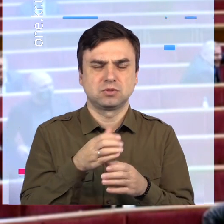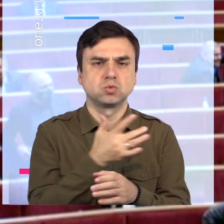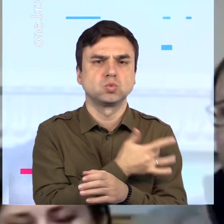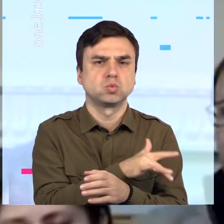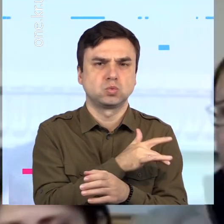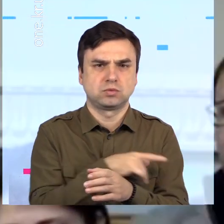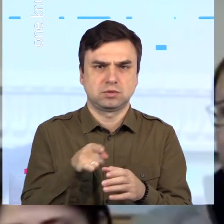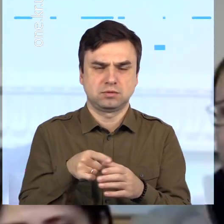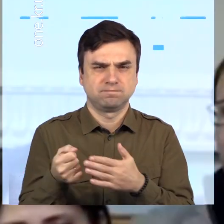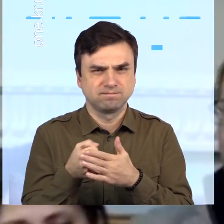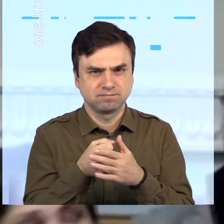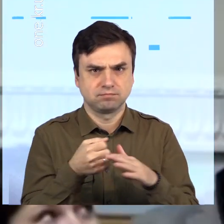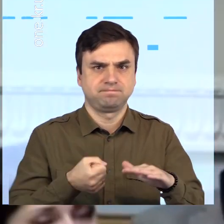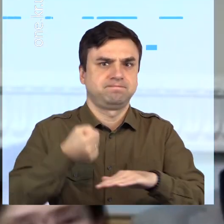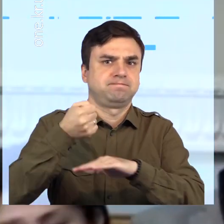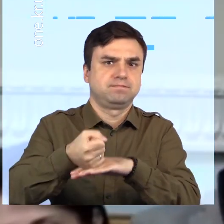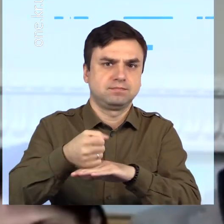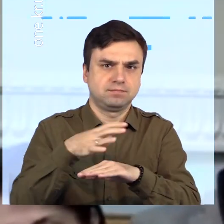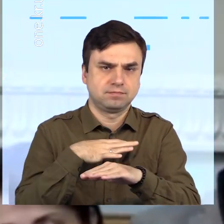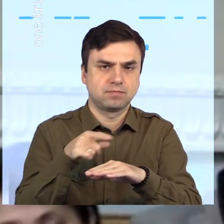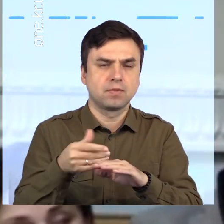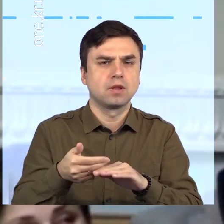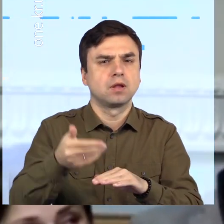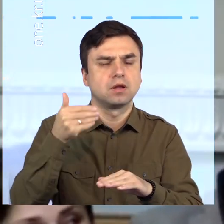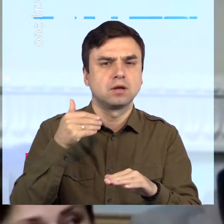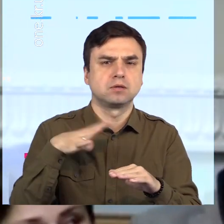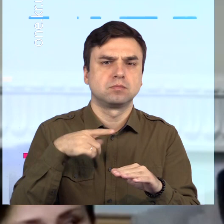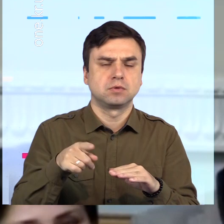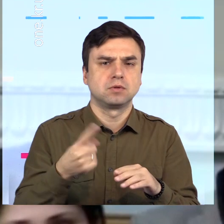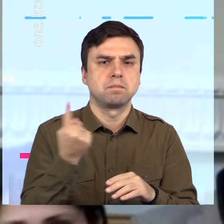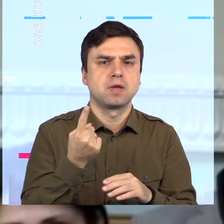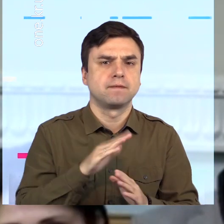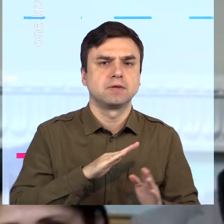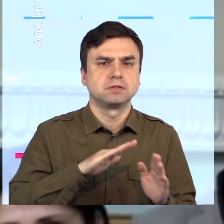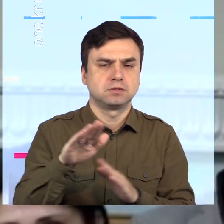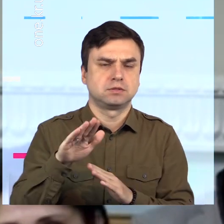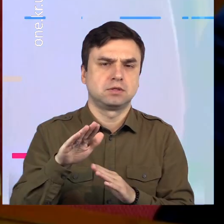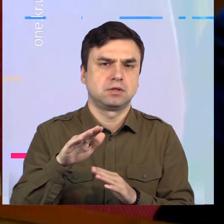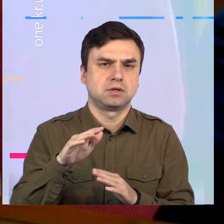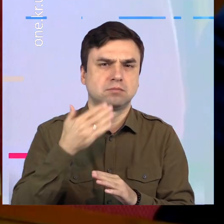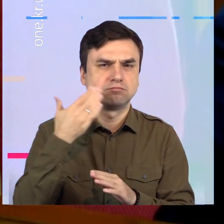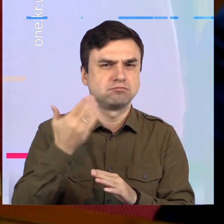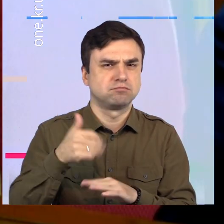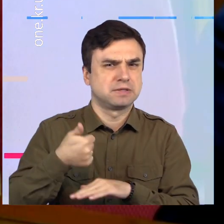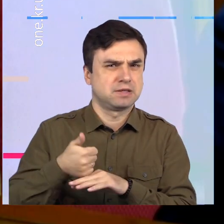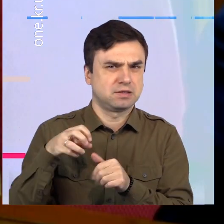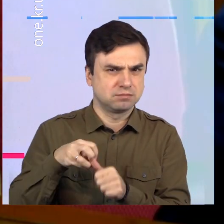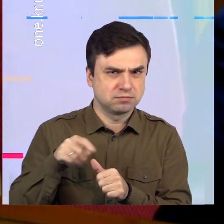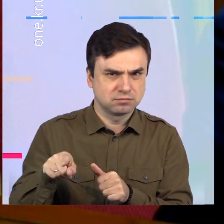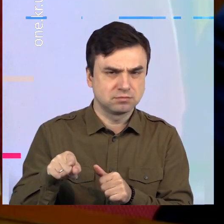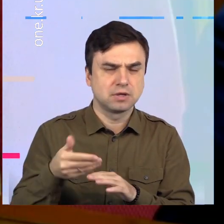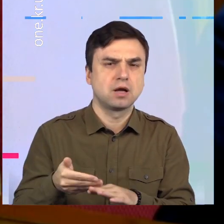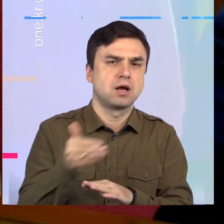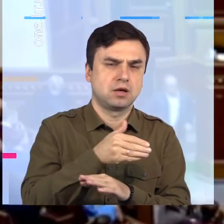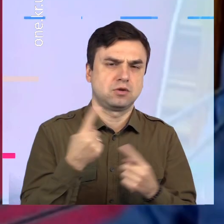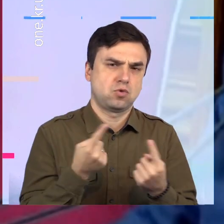-го Руслана Стефанчука обрали першим заступником голови Верховної Ради. До цього він був членом політичної партії «Слуга